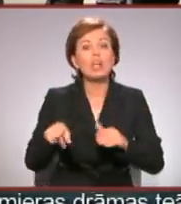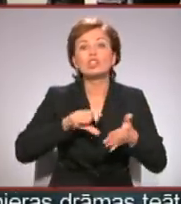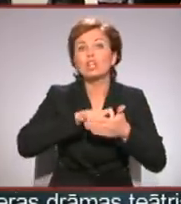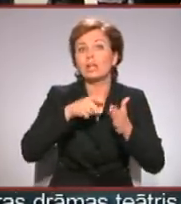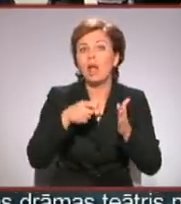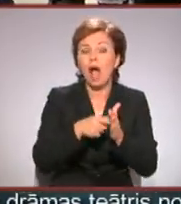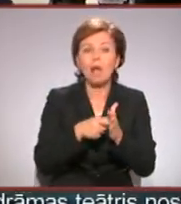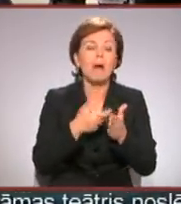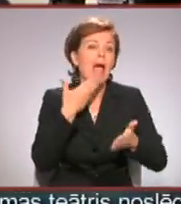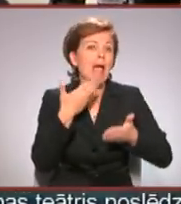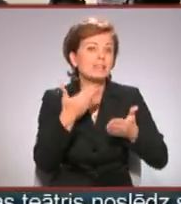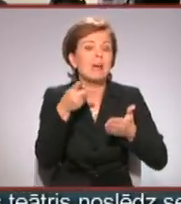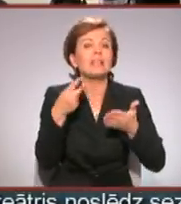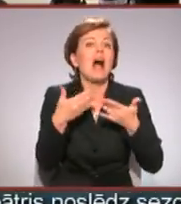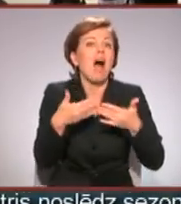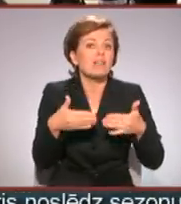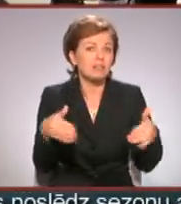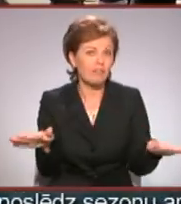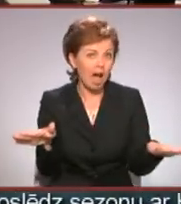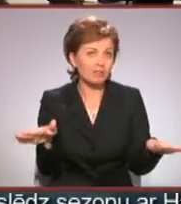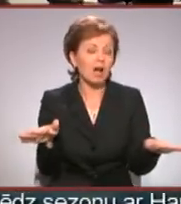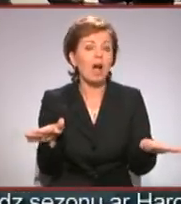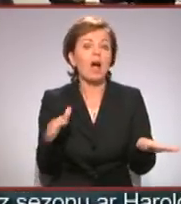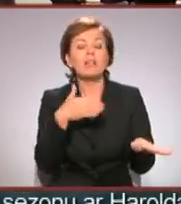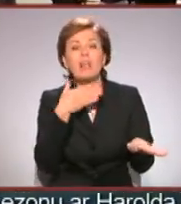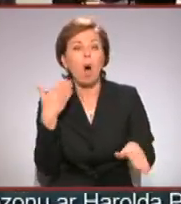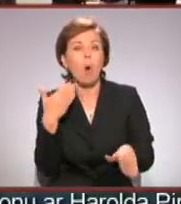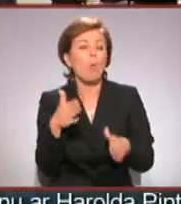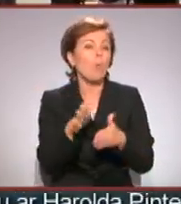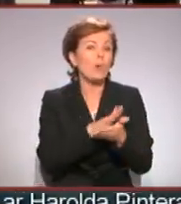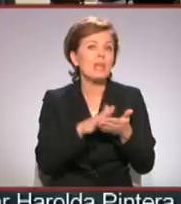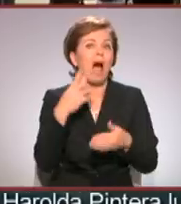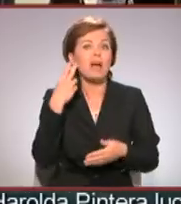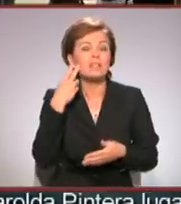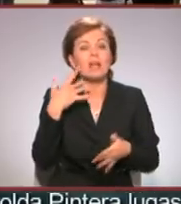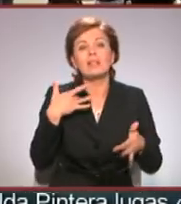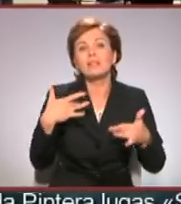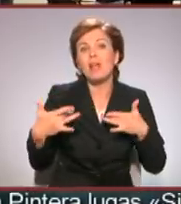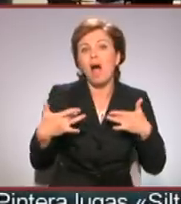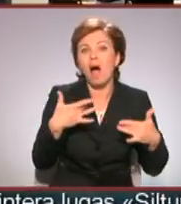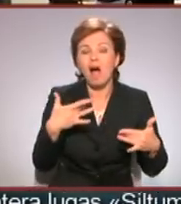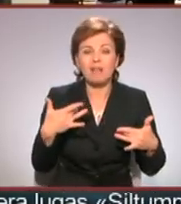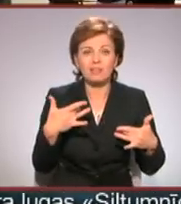eksperimentiem atvērtāka, jo nav jāriska ar teātra kārsi.